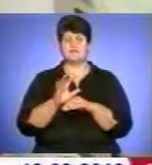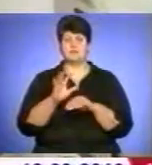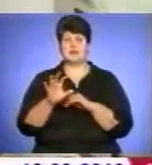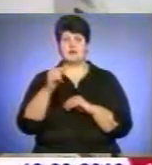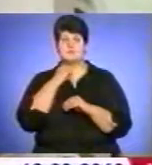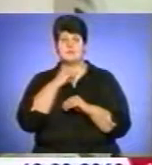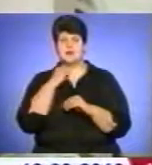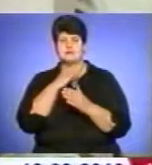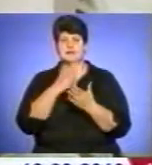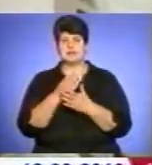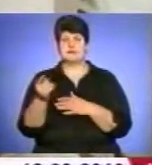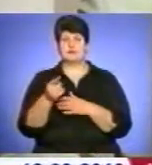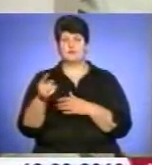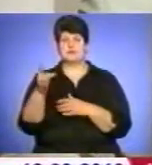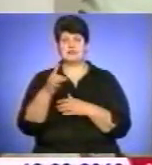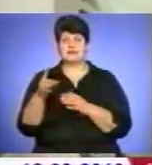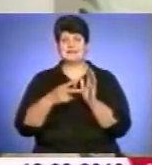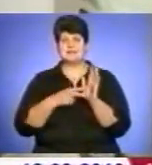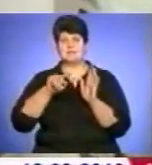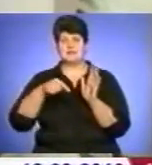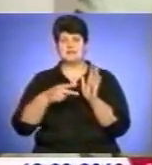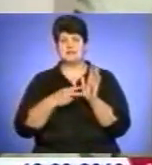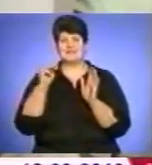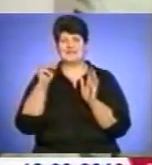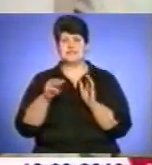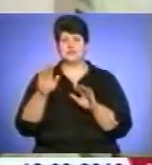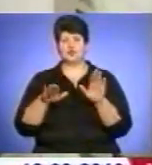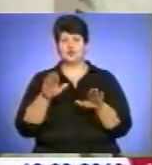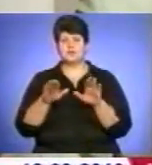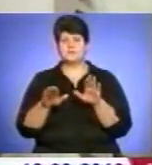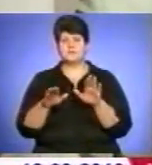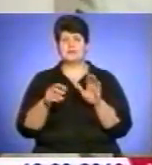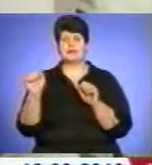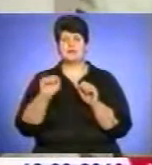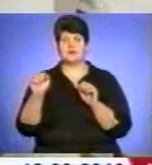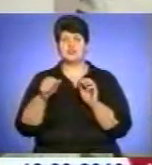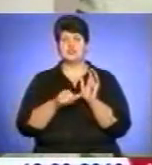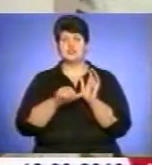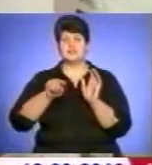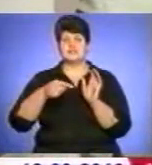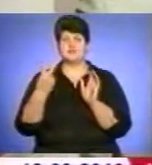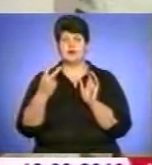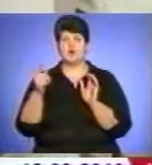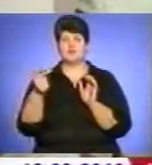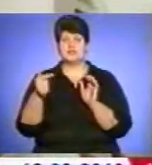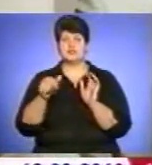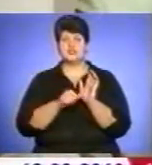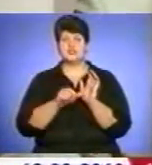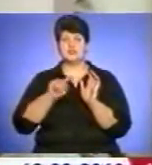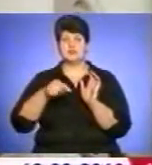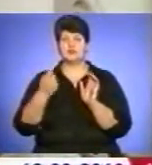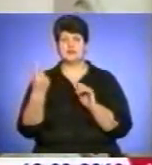в нас є Тернопільський район 7,7 тисяч тонн, Теребовлянський район 6,2, Гусятинський 6,1. По молоку,